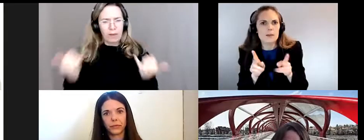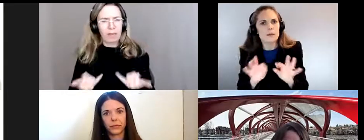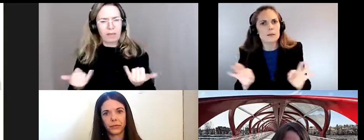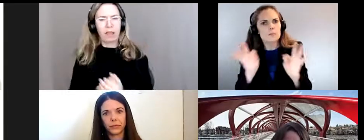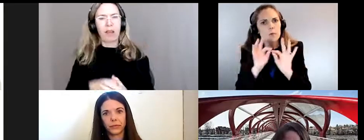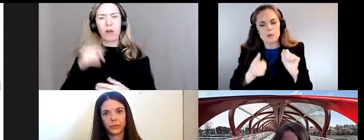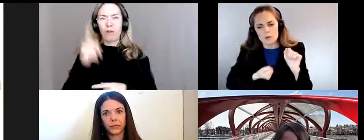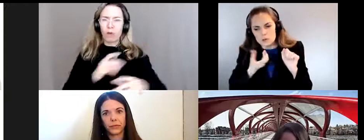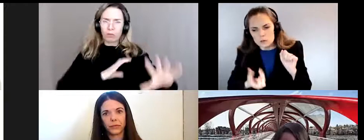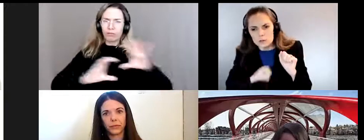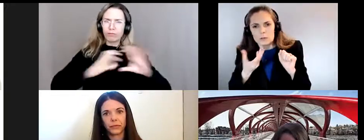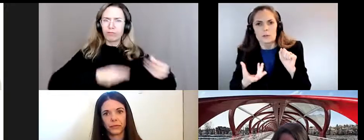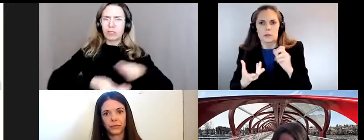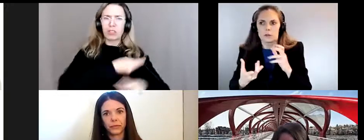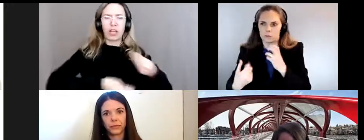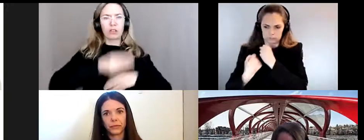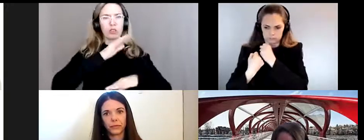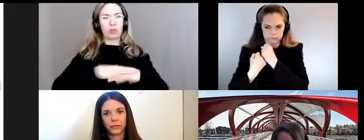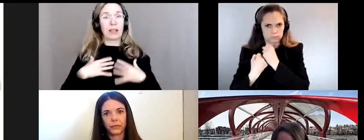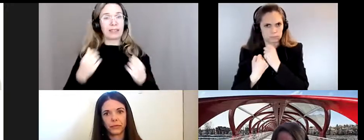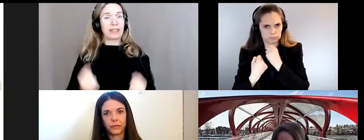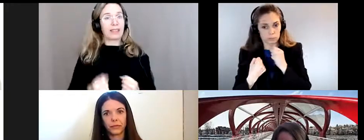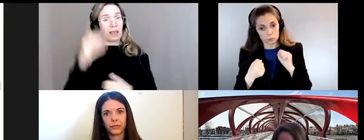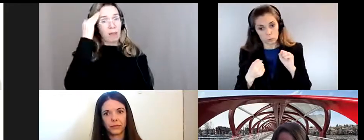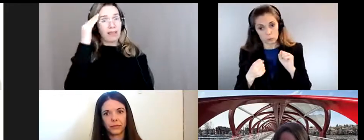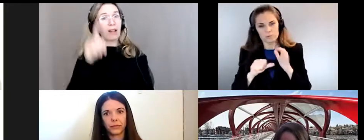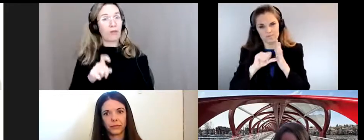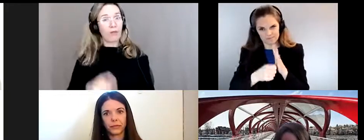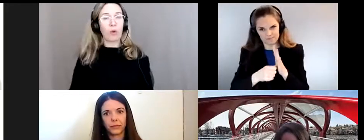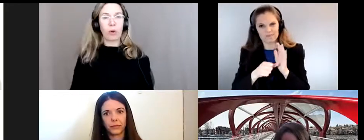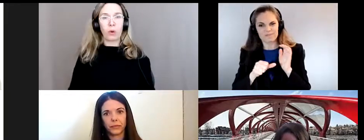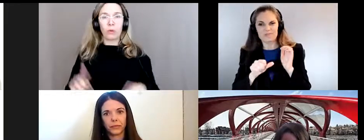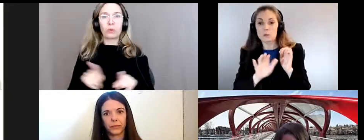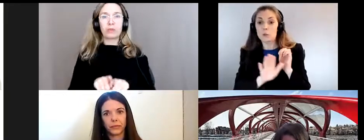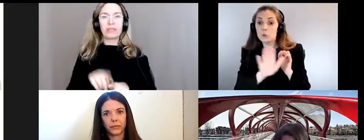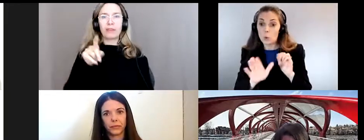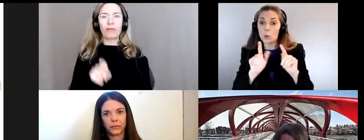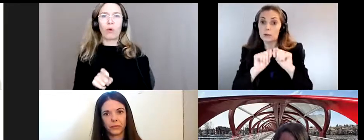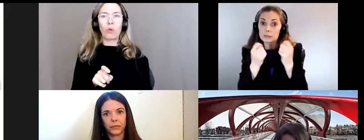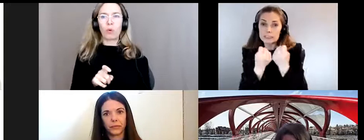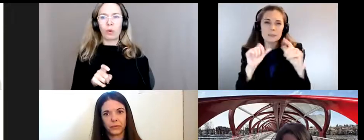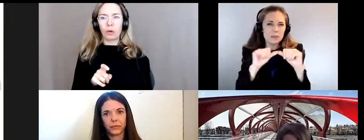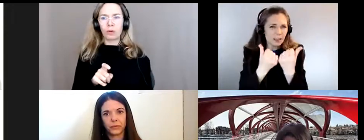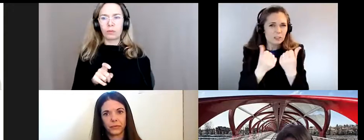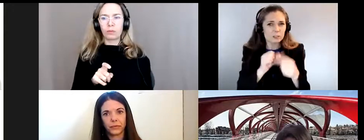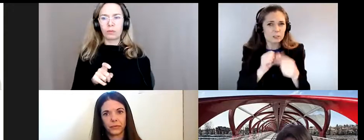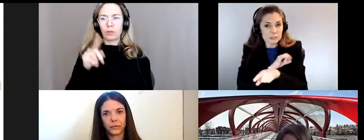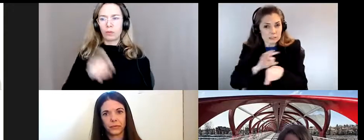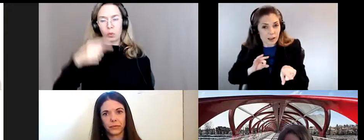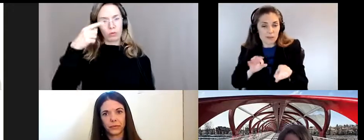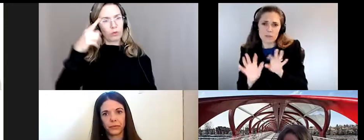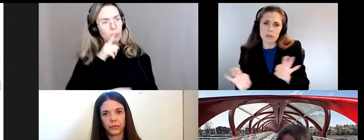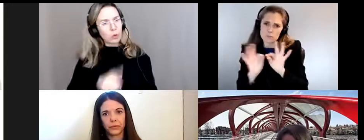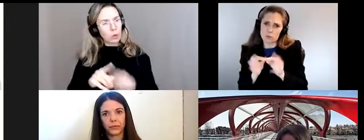avoir des conversations au sujet de notre santé mentale et puis il faut s'assurer que il faut s'assurer que nos employés